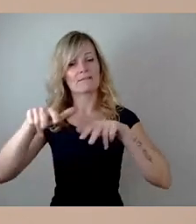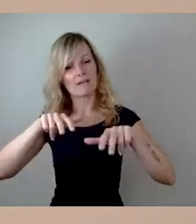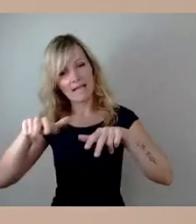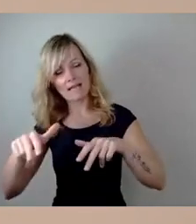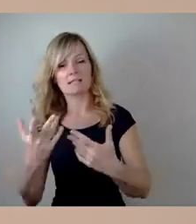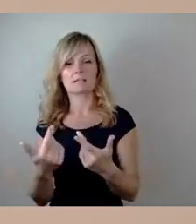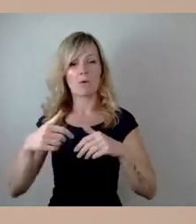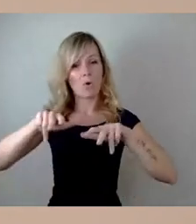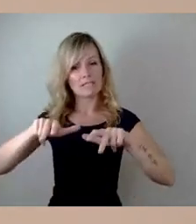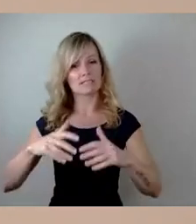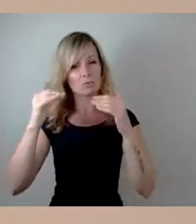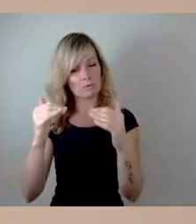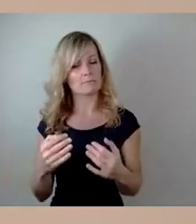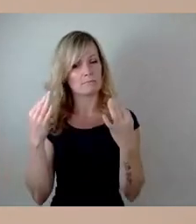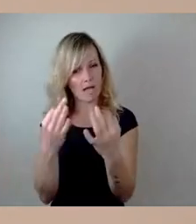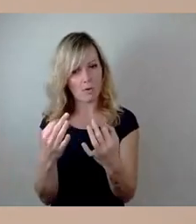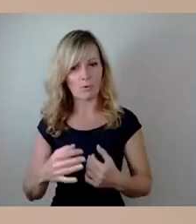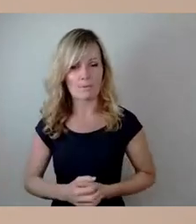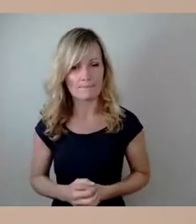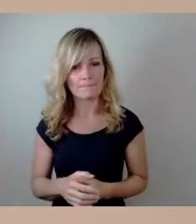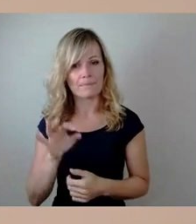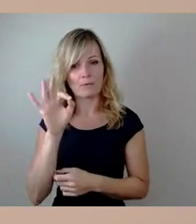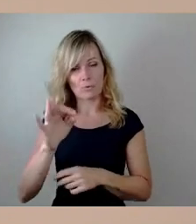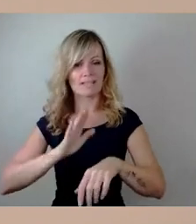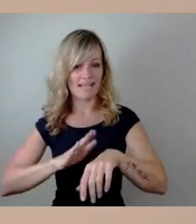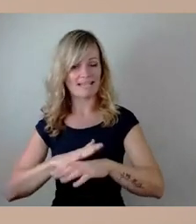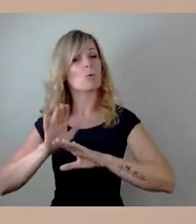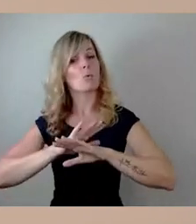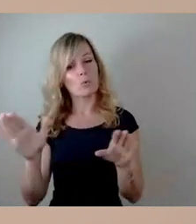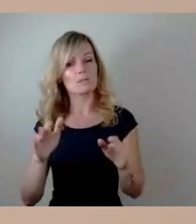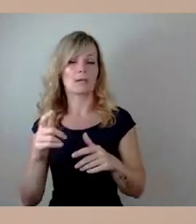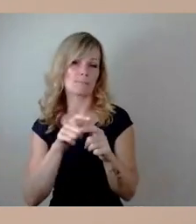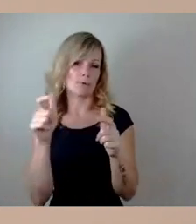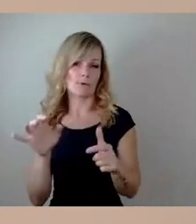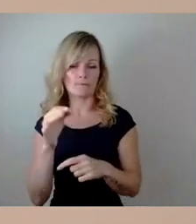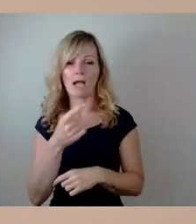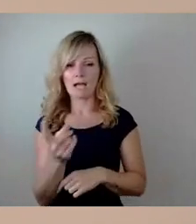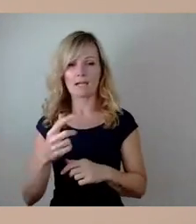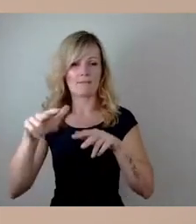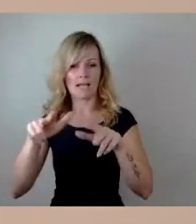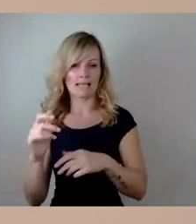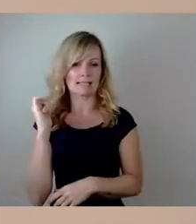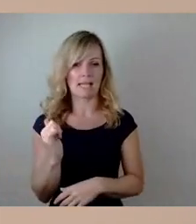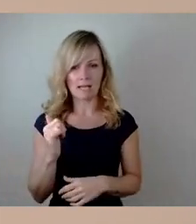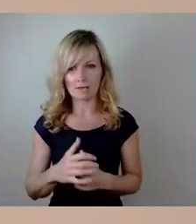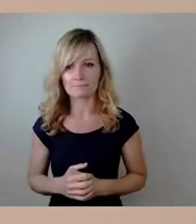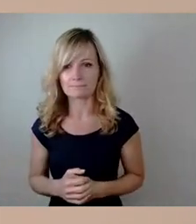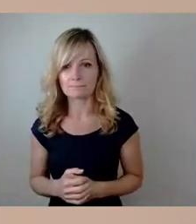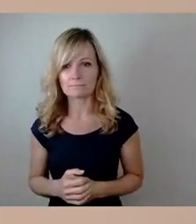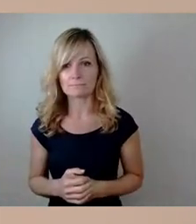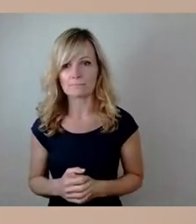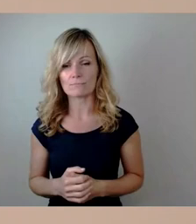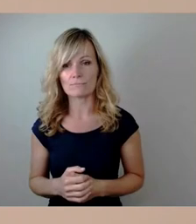für die Zeit ohne die Brücke, für alle Verkehrsträger. Und hier machen wir uns